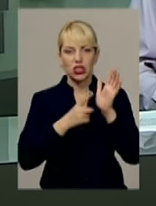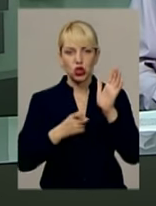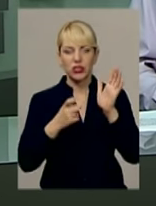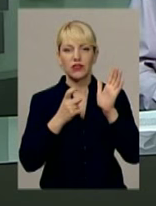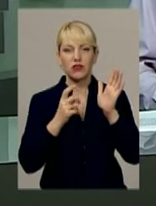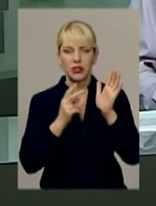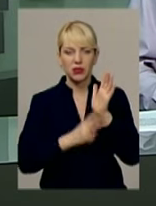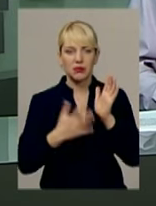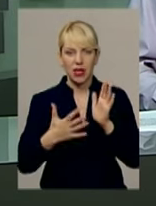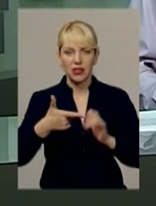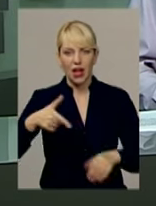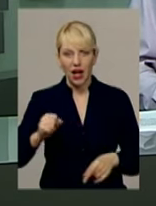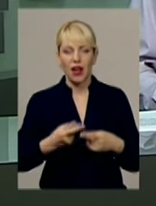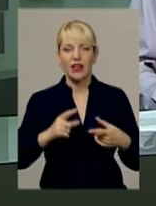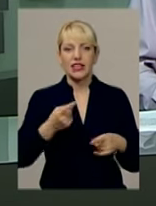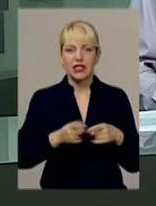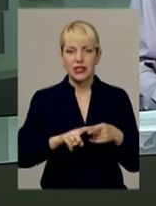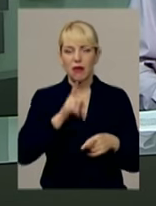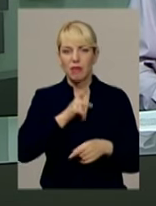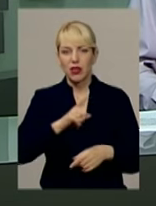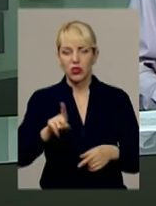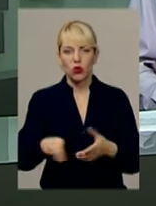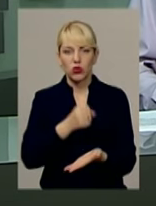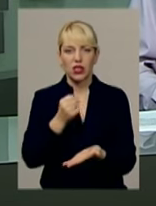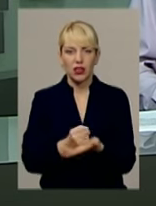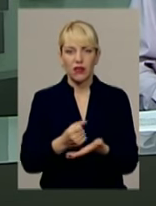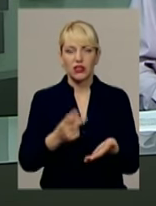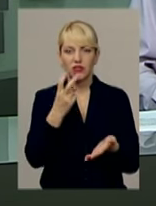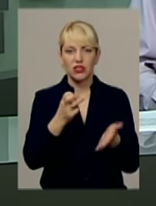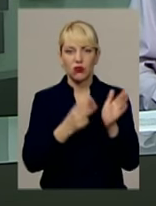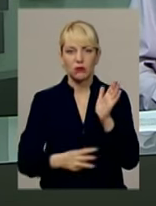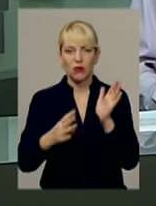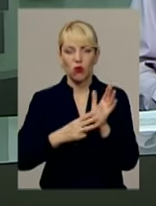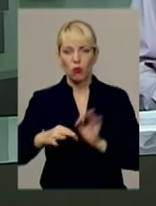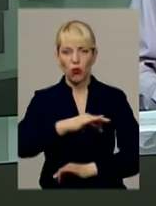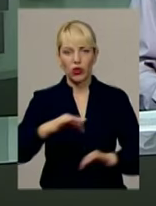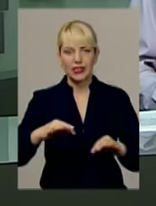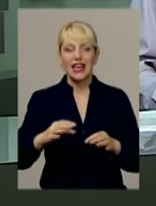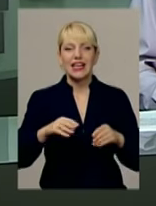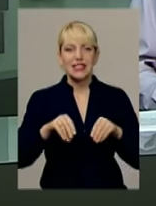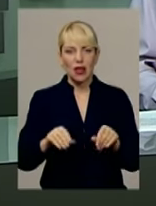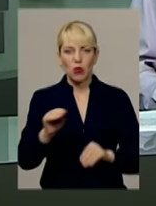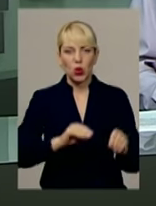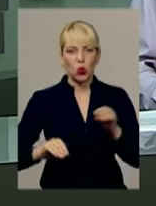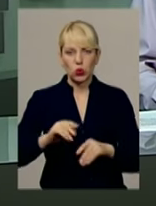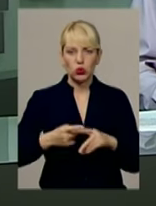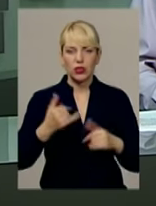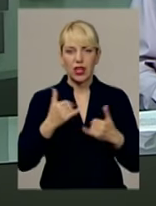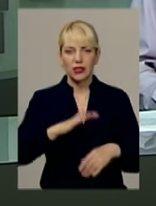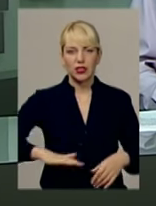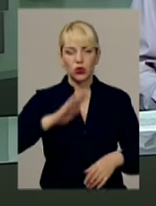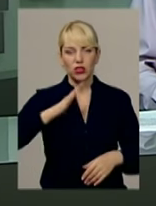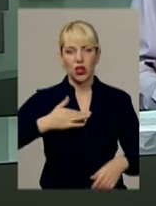гектарів. За цей період також уже затвердили 288 проєктів землеустрою. Зокрема, на території нашої